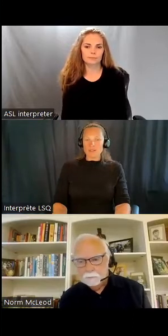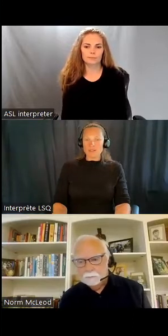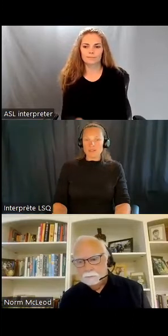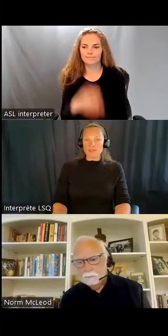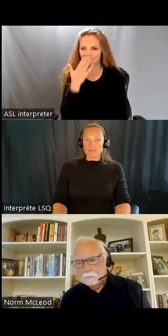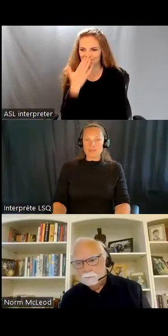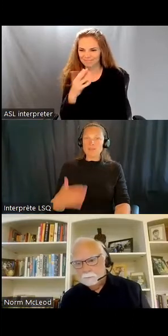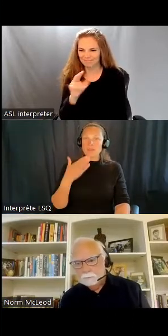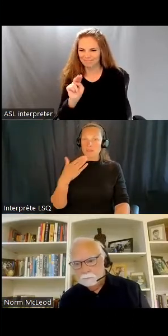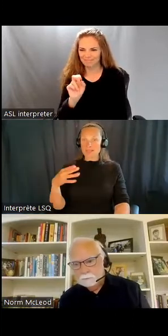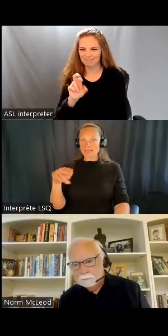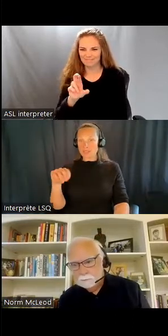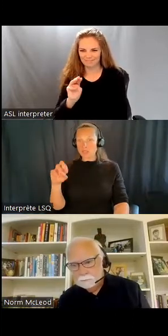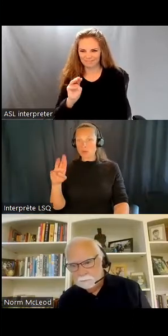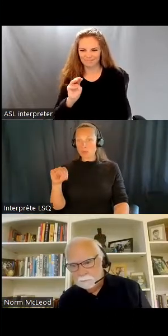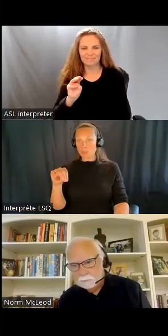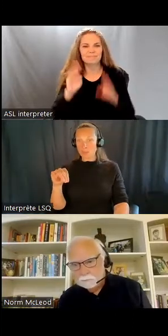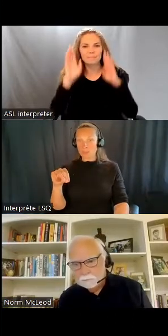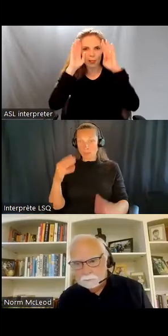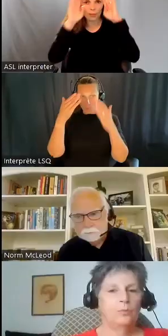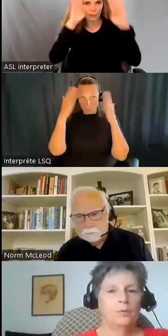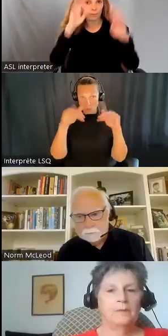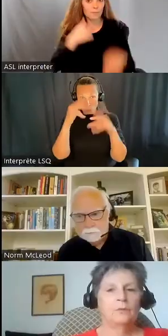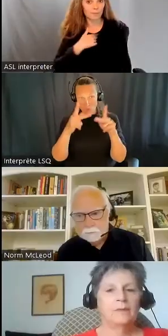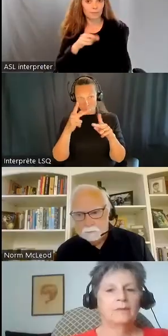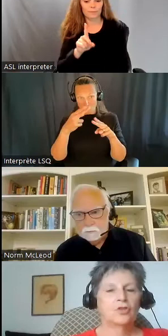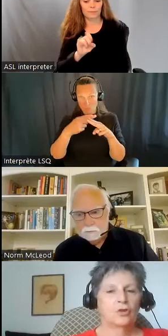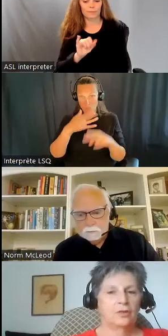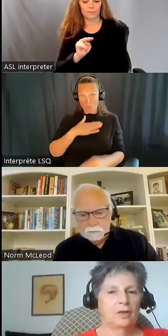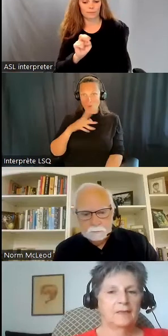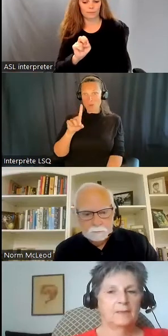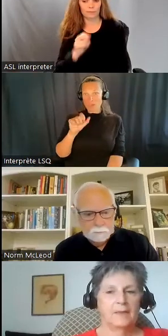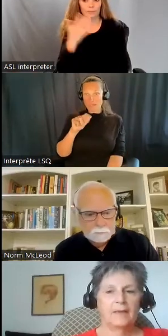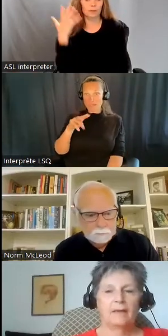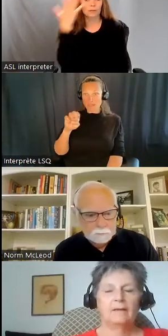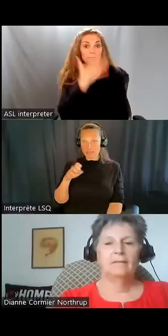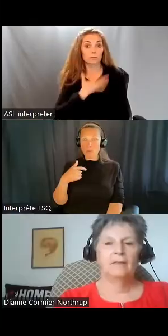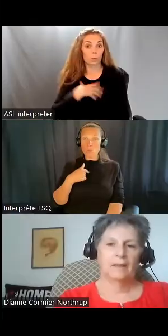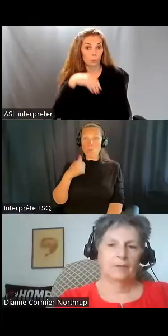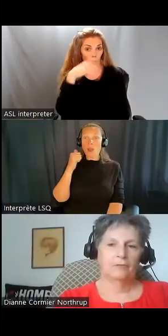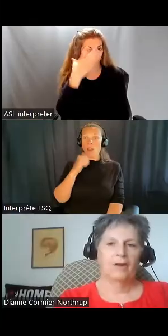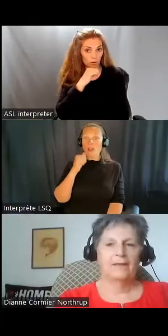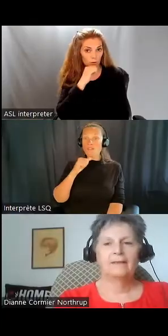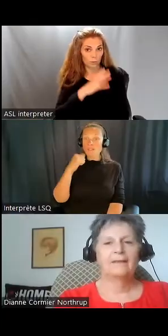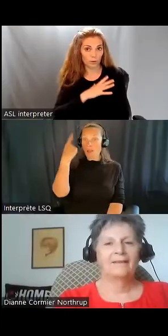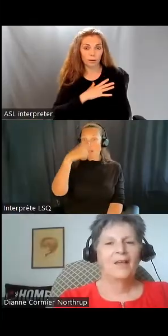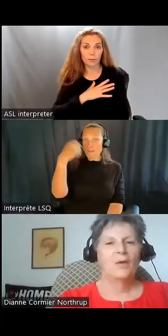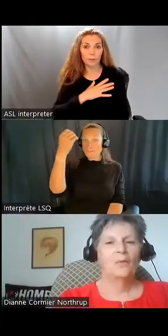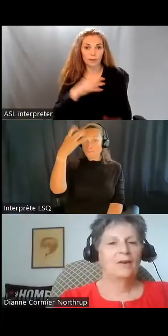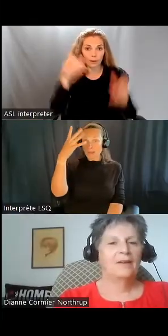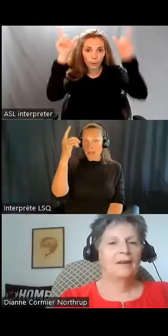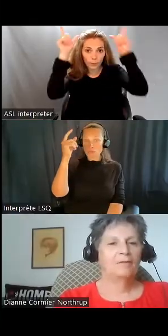Bonjour tout le monde. Je suis Diane. Je suis une femme blanche avec des cheveux